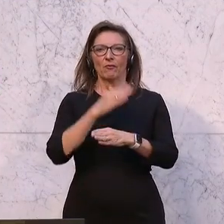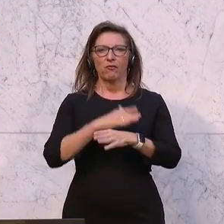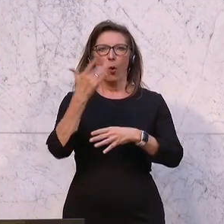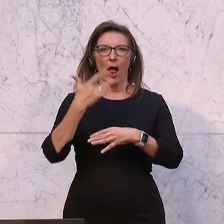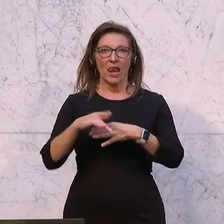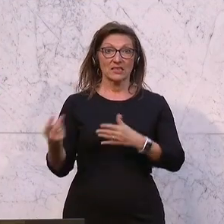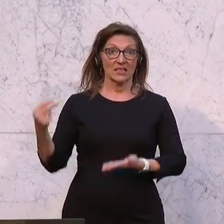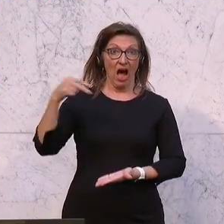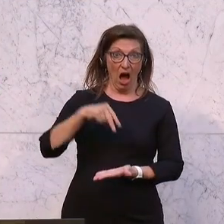freiheitlichen Abgeordneten.